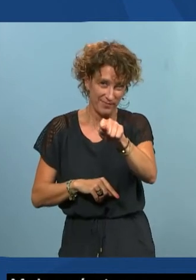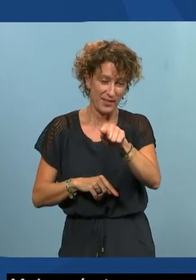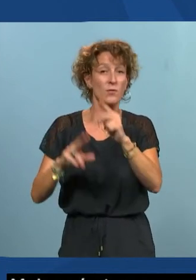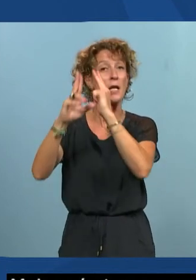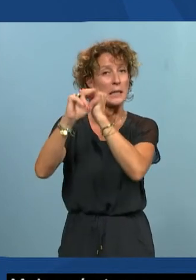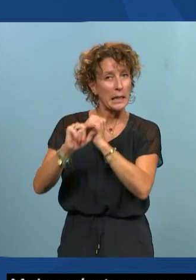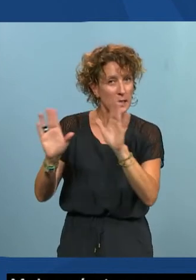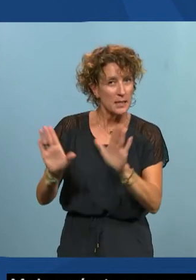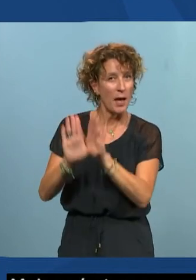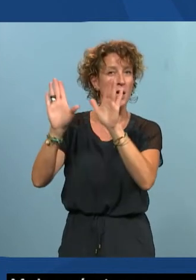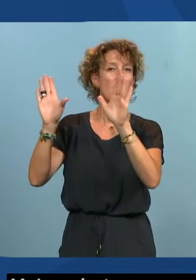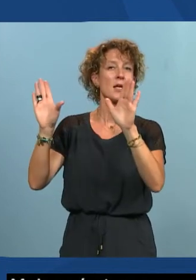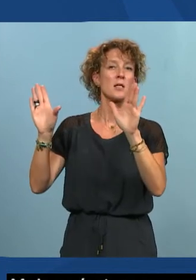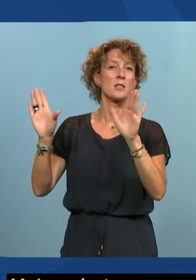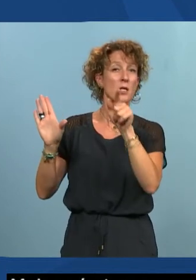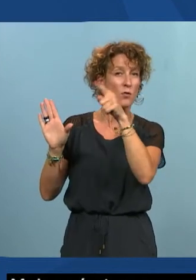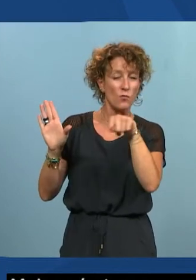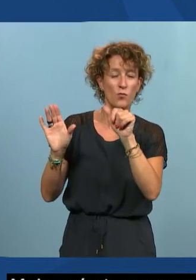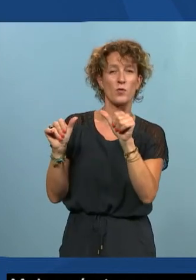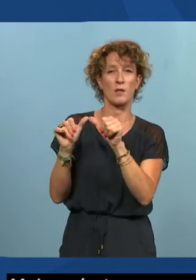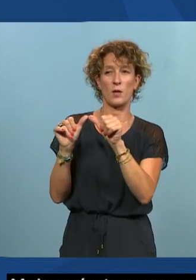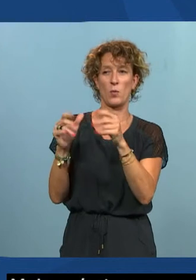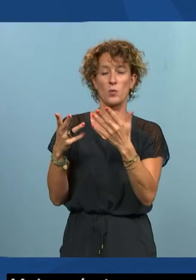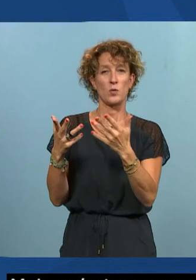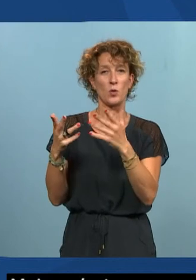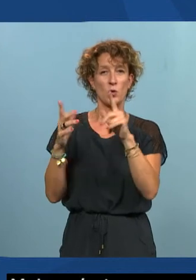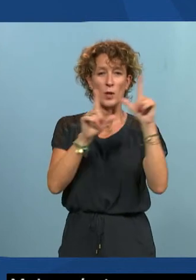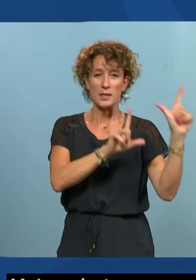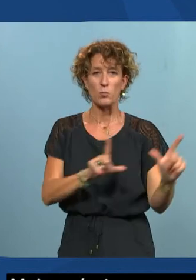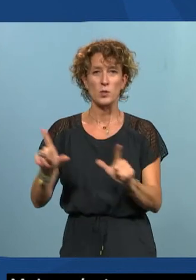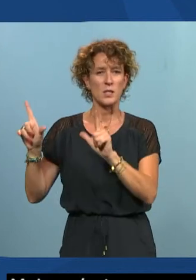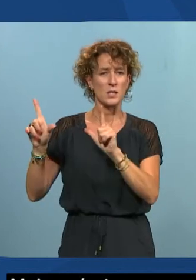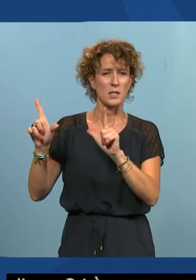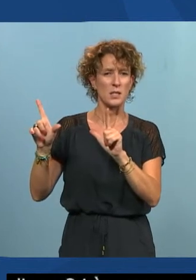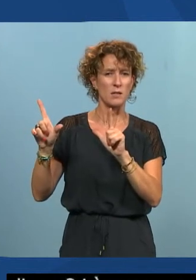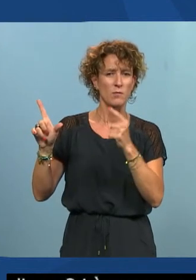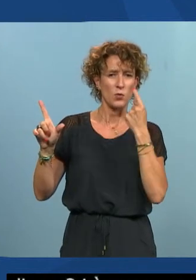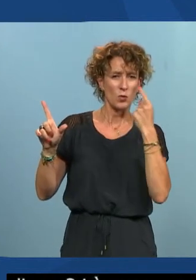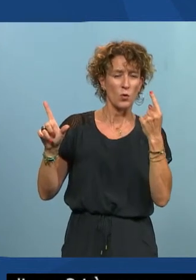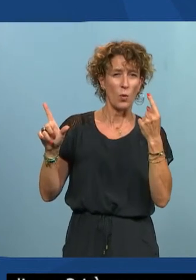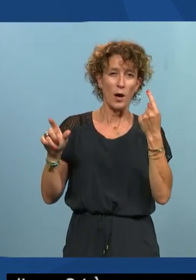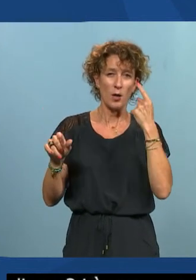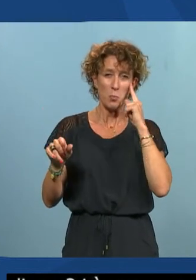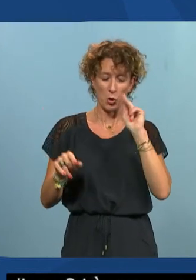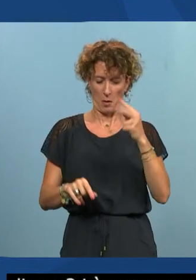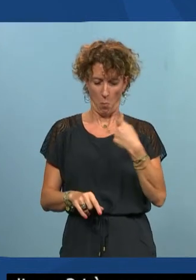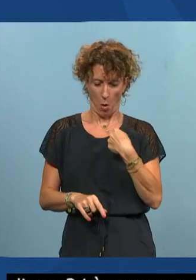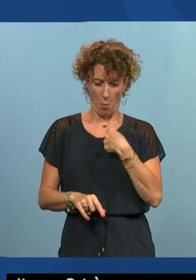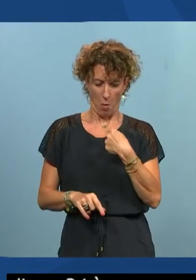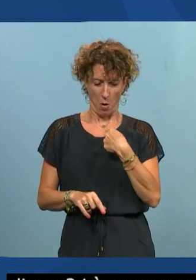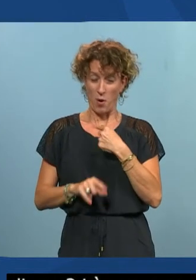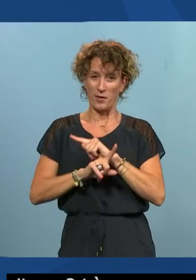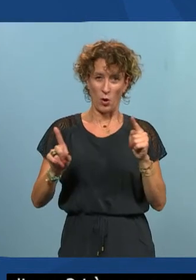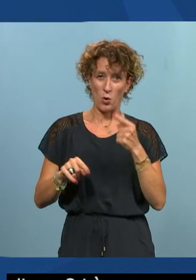vos images qui allez du coup sur la diapositive suivante je ne pas égoïste je pense aussi à mes collègues malvoyants